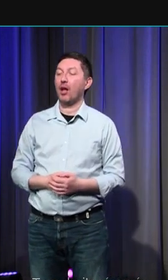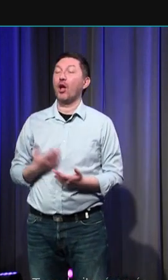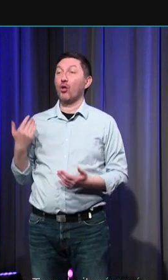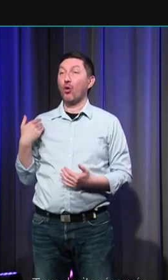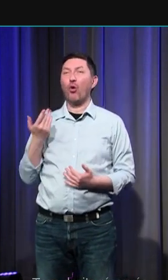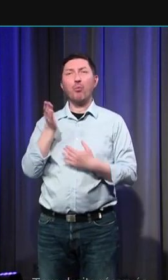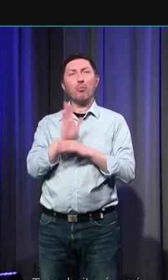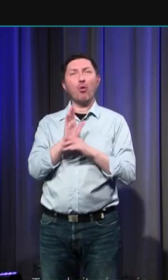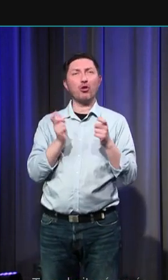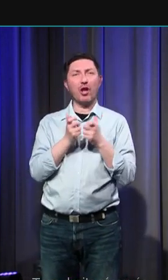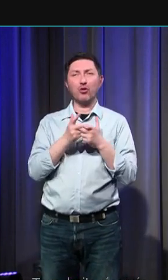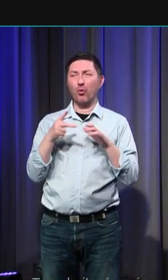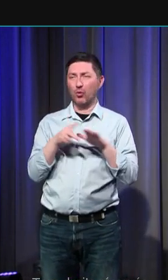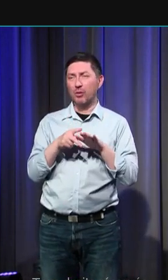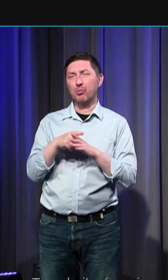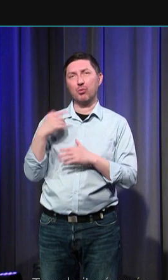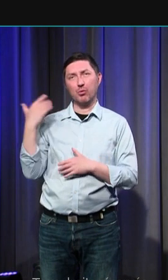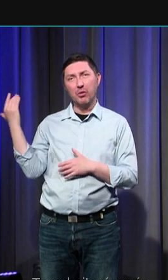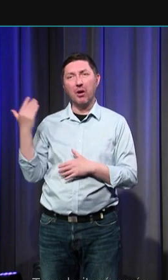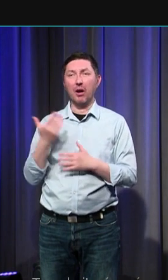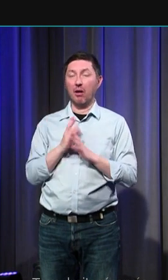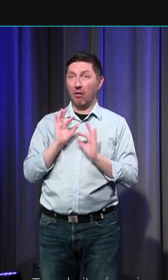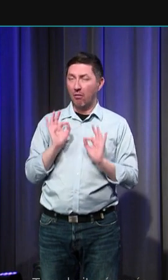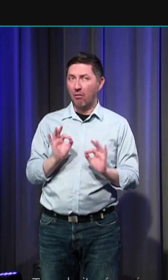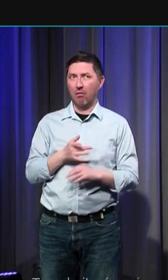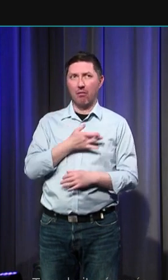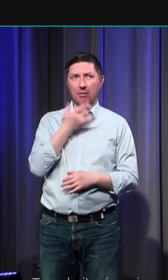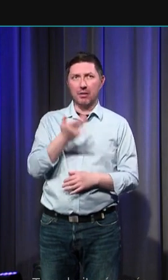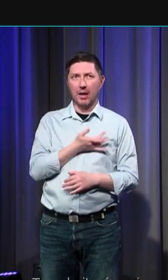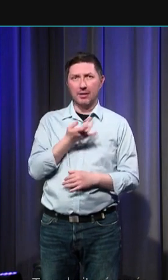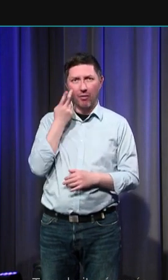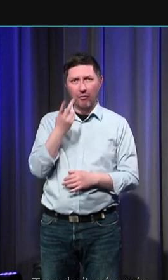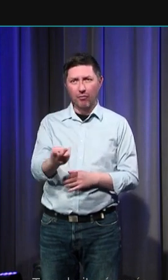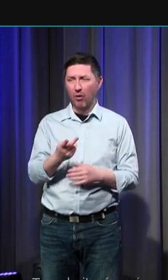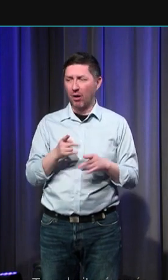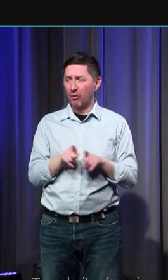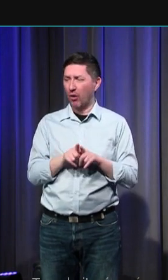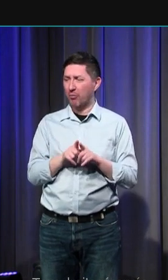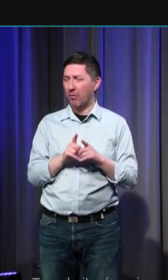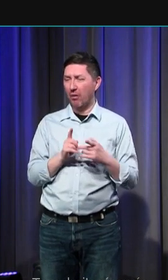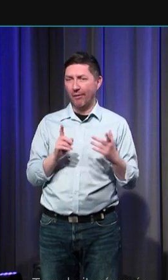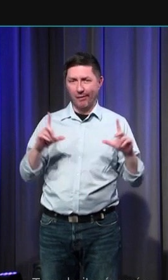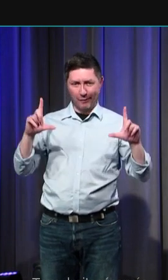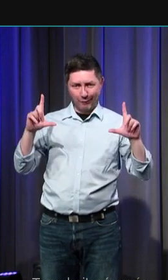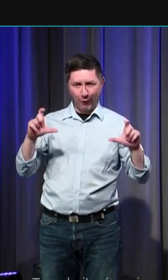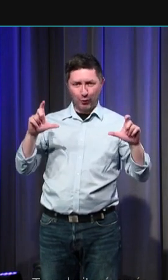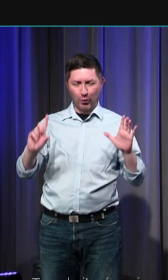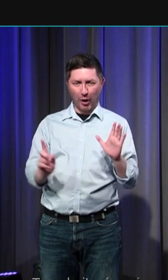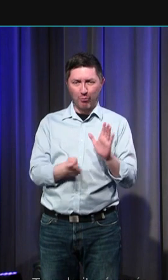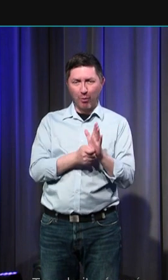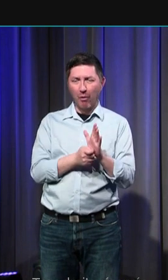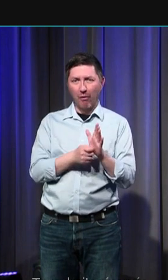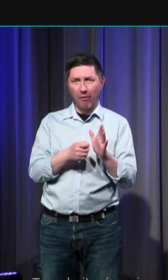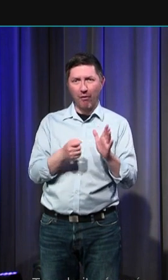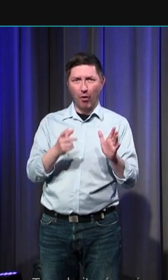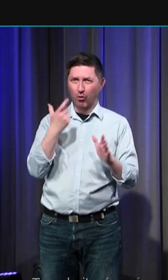fossiliser ce rituel dont on n'avait pas connaissance et nous a permis d'avoir une sorte de polaroïde sur un geste qui a